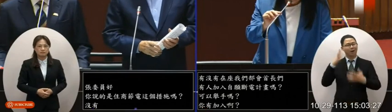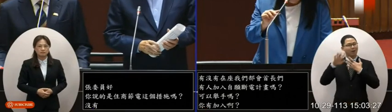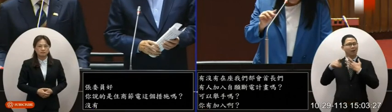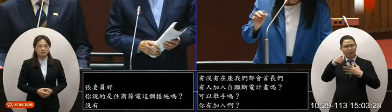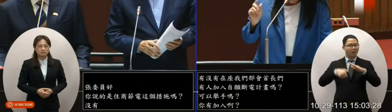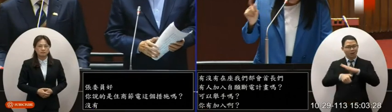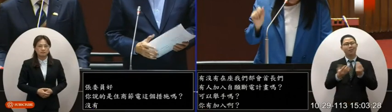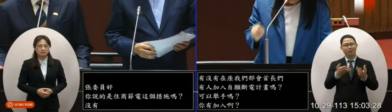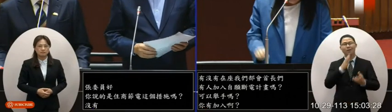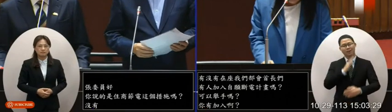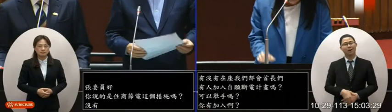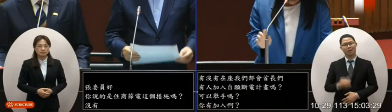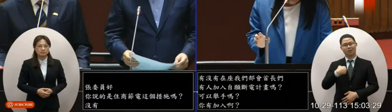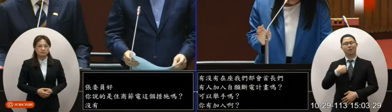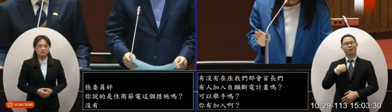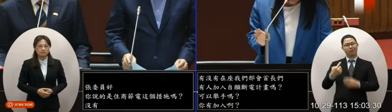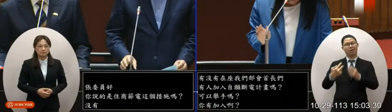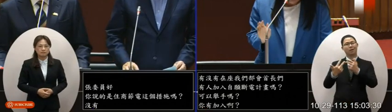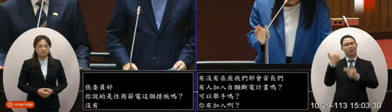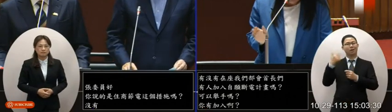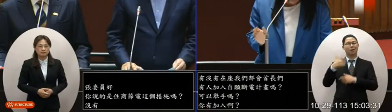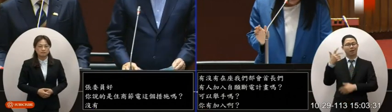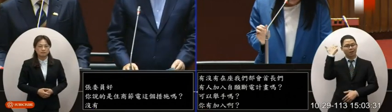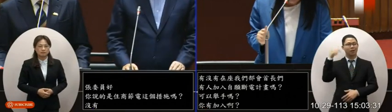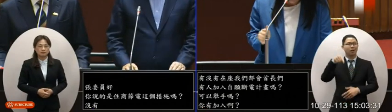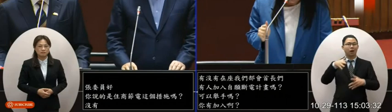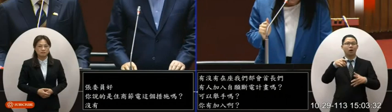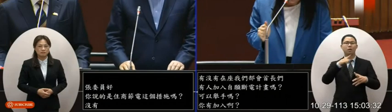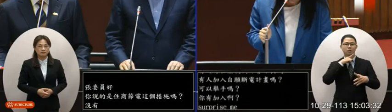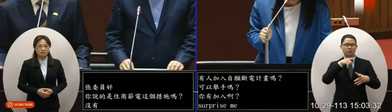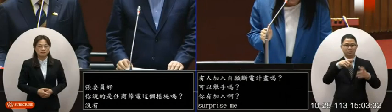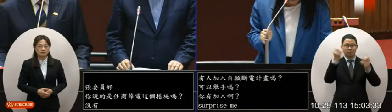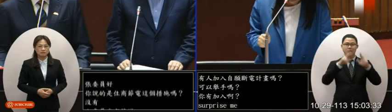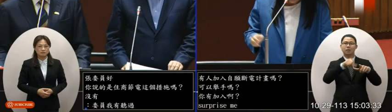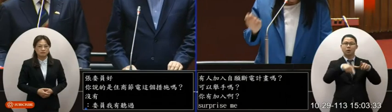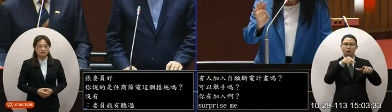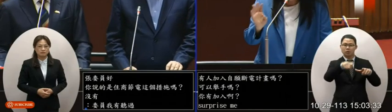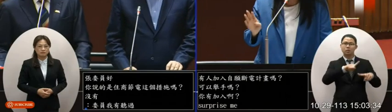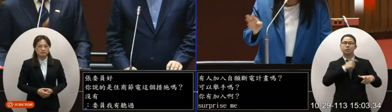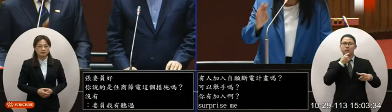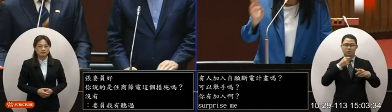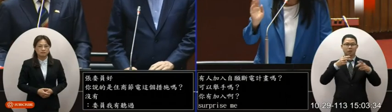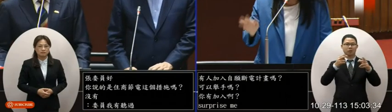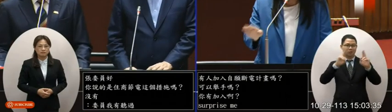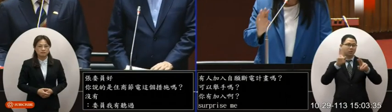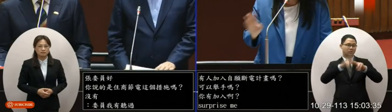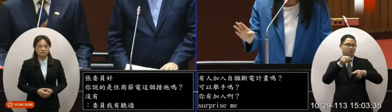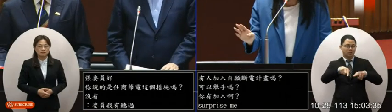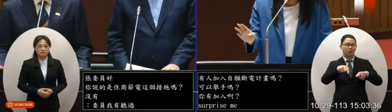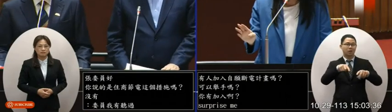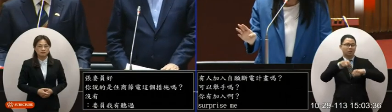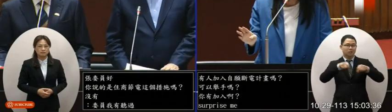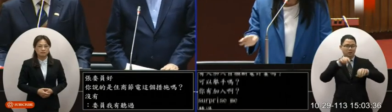人加入喔本席上週跟台電索取這個自願斷電計劃的執行成效一直到昨天